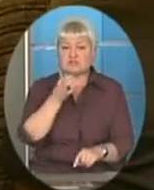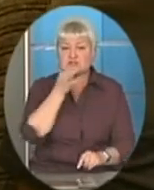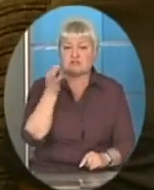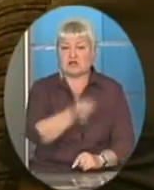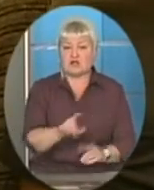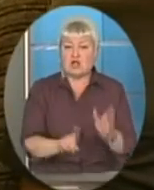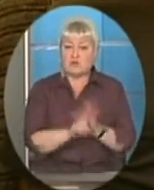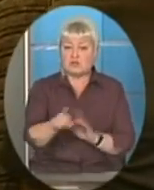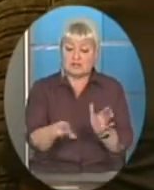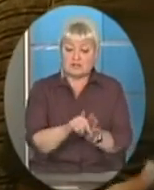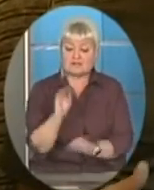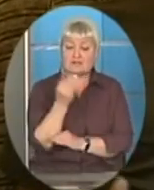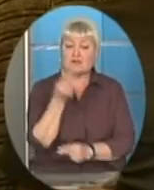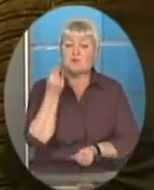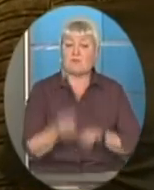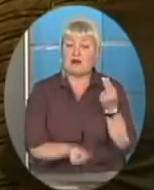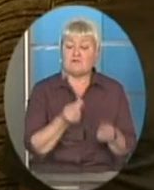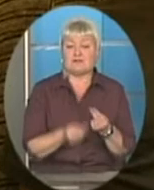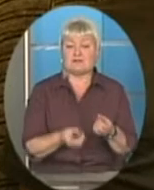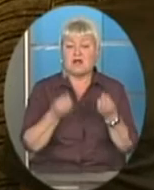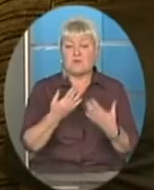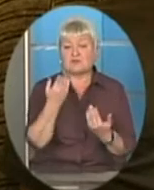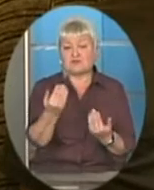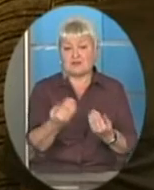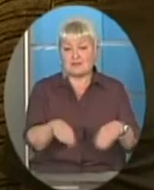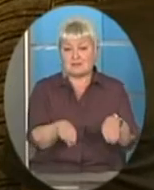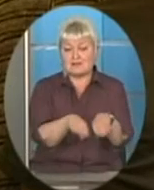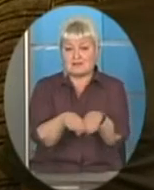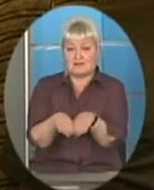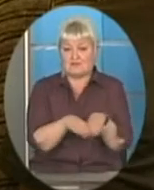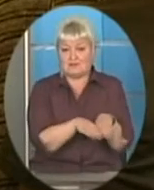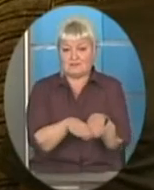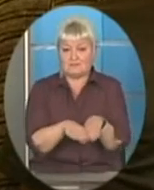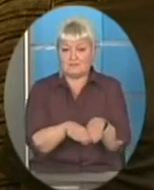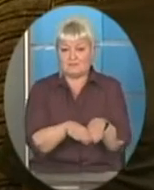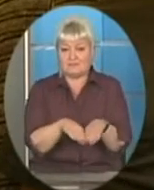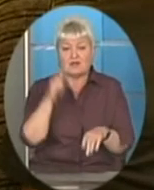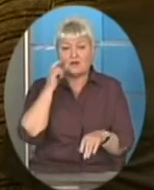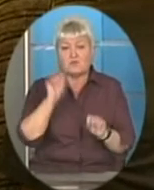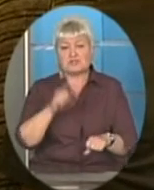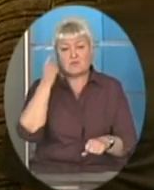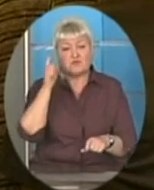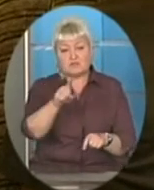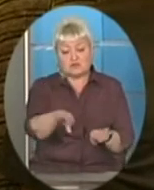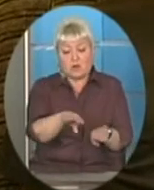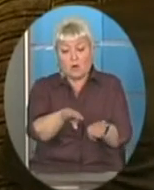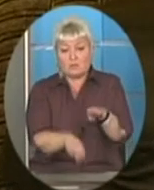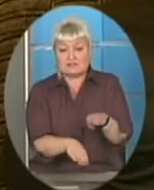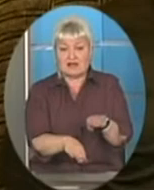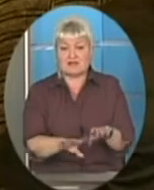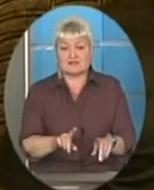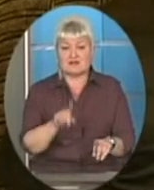з тої дитиною бавитися просто на її рівні. Причому, навіть не знаю, чи ти, бо можна подумати, що ти опускаєшся до її рівня,